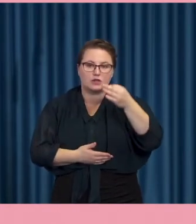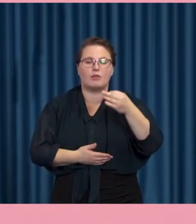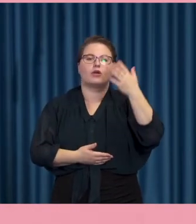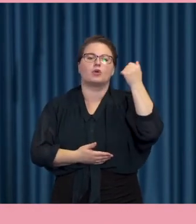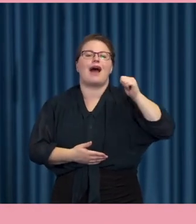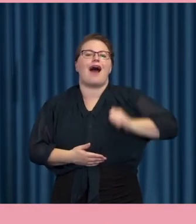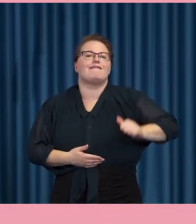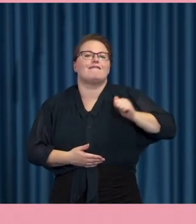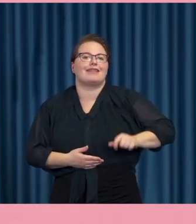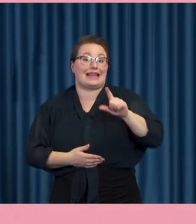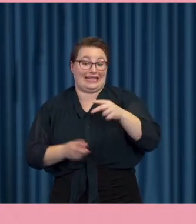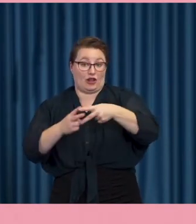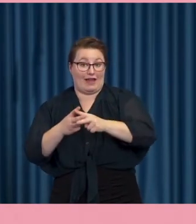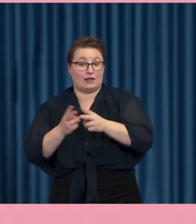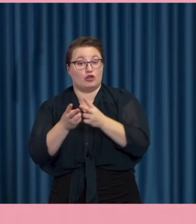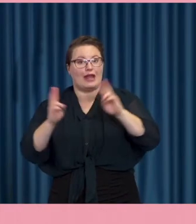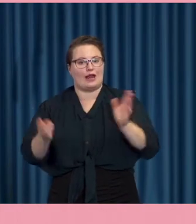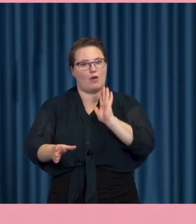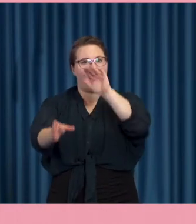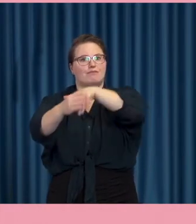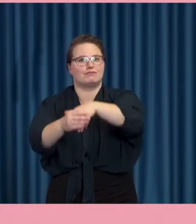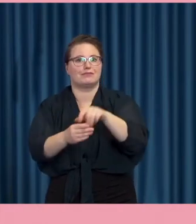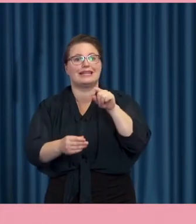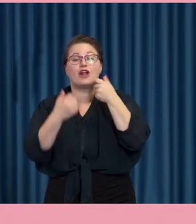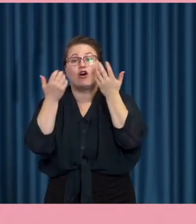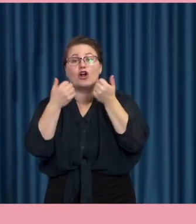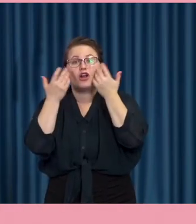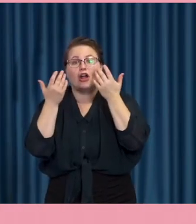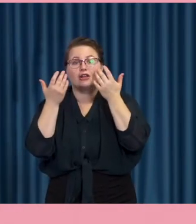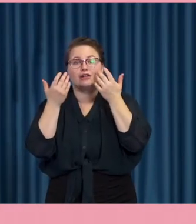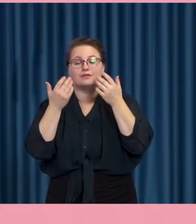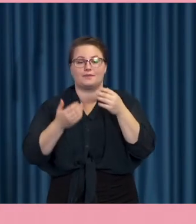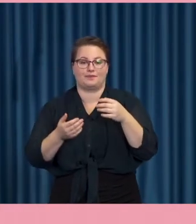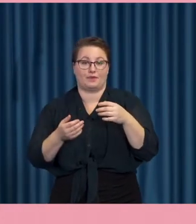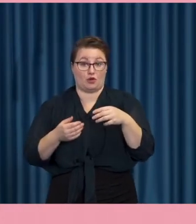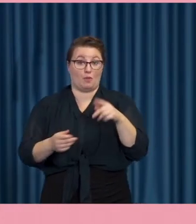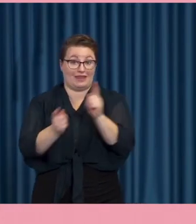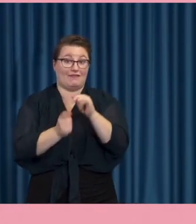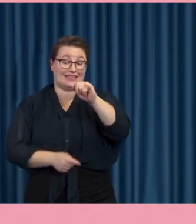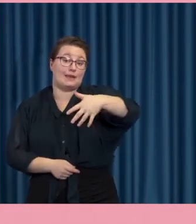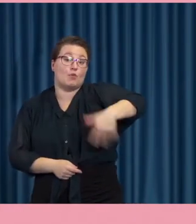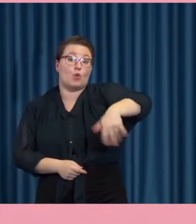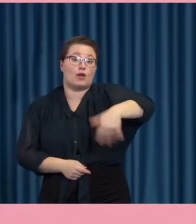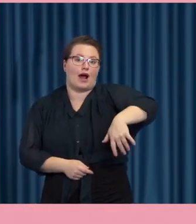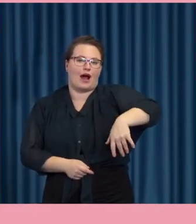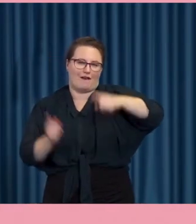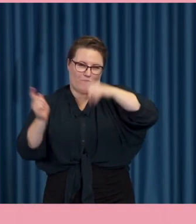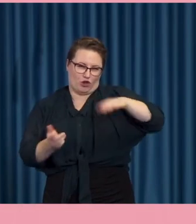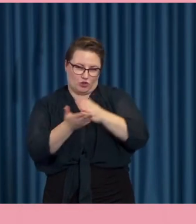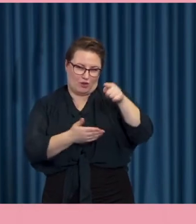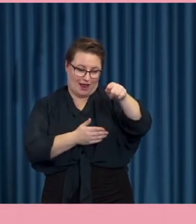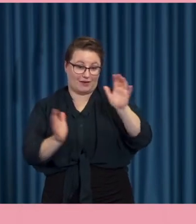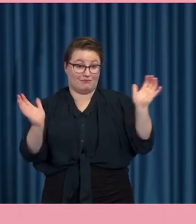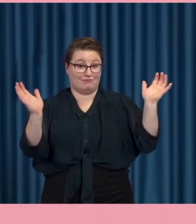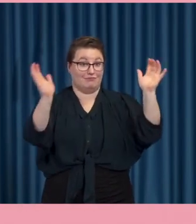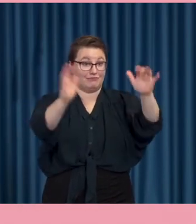utanför det här digitala vardagen som jag pratar om. De träffas på plats i Mora folkhögskola och de läser